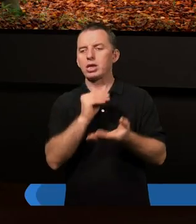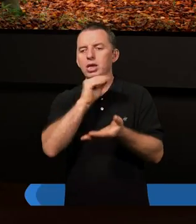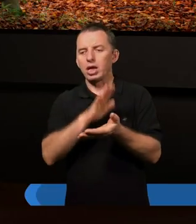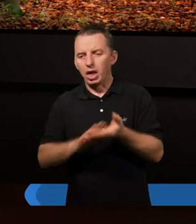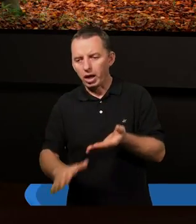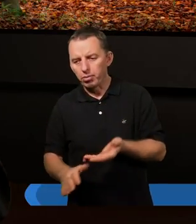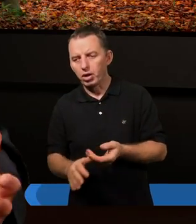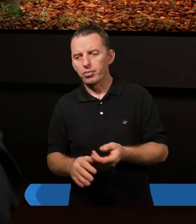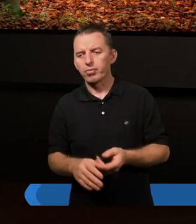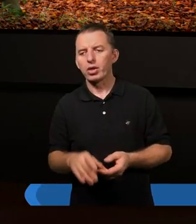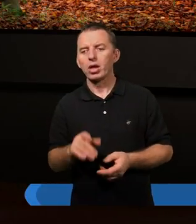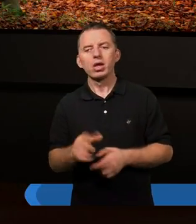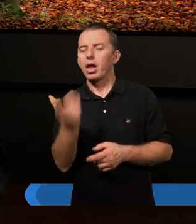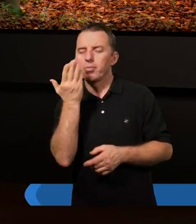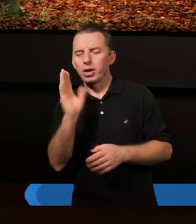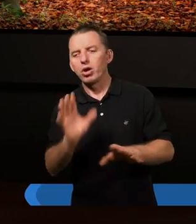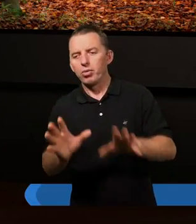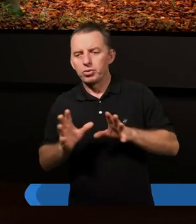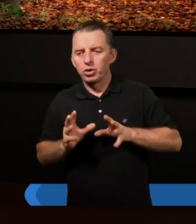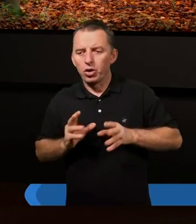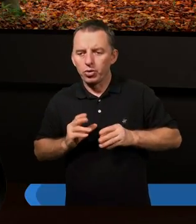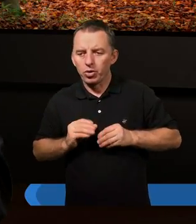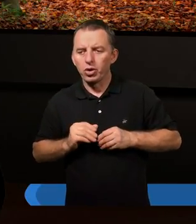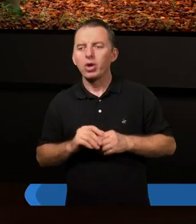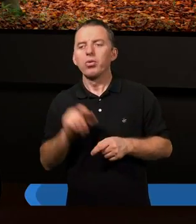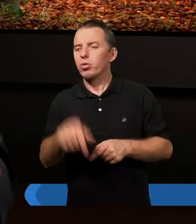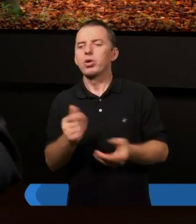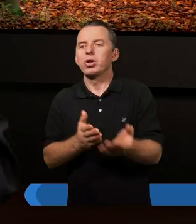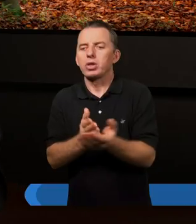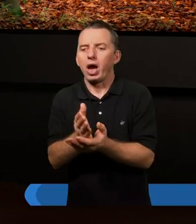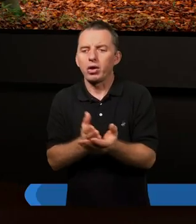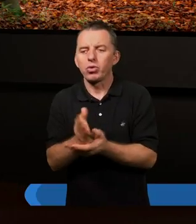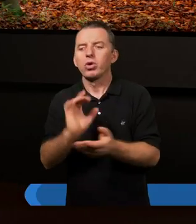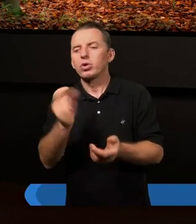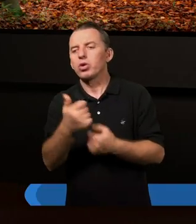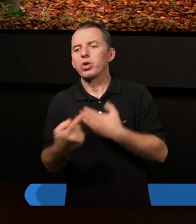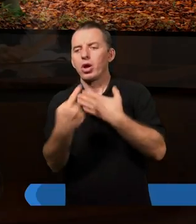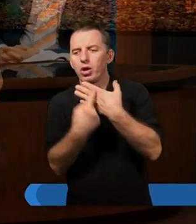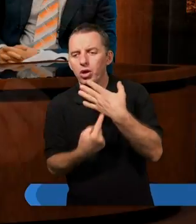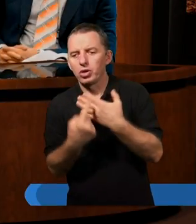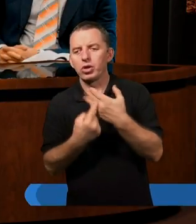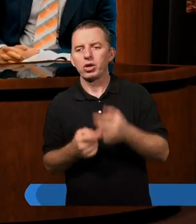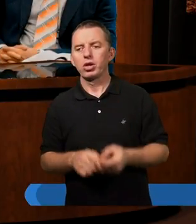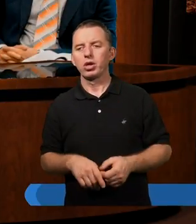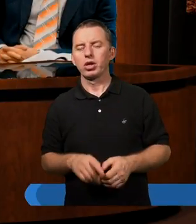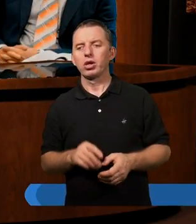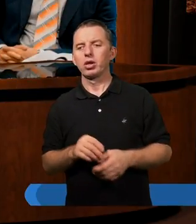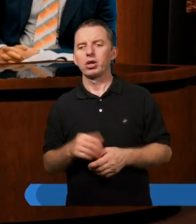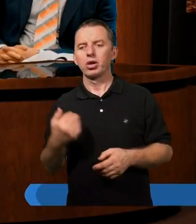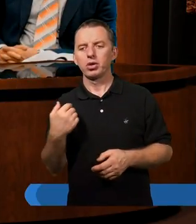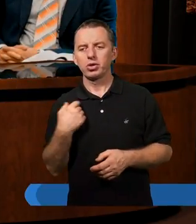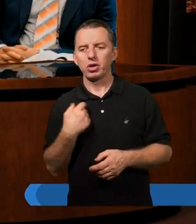my to tak jakoś nie za bardzo przyjmujemy. Ale jeżeli ja sobie zasłużę, to kto się liczy? Ja się liczy.